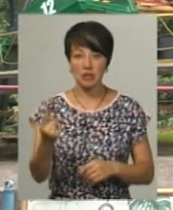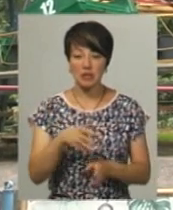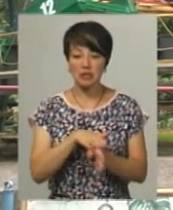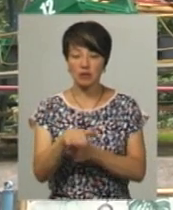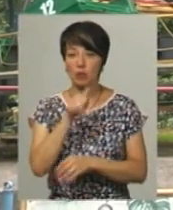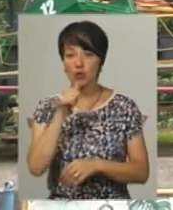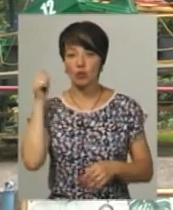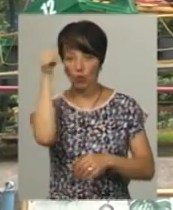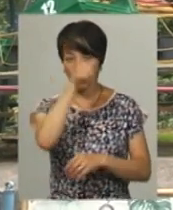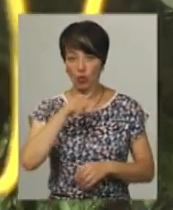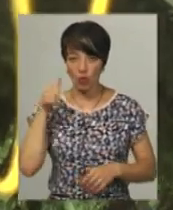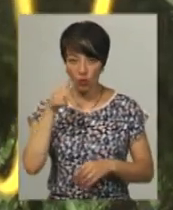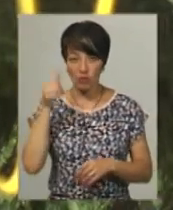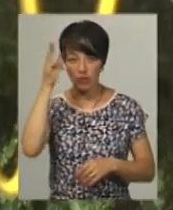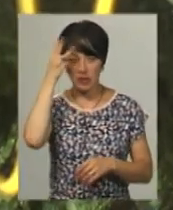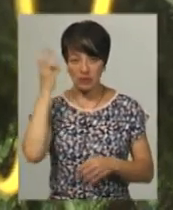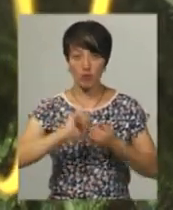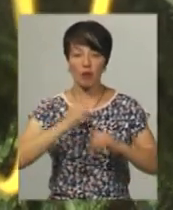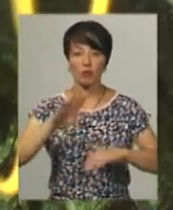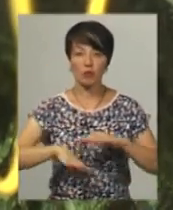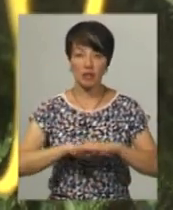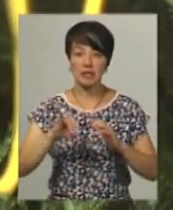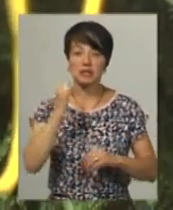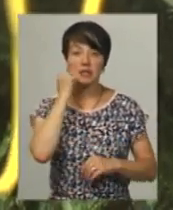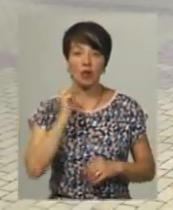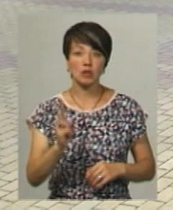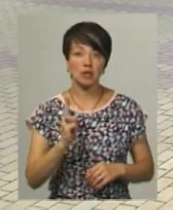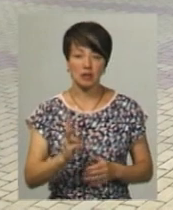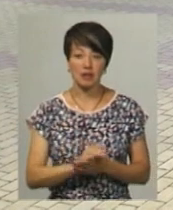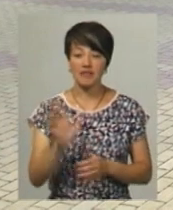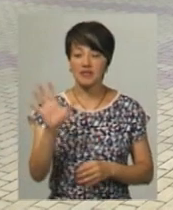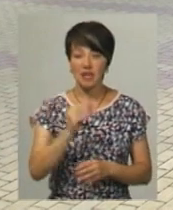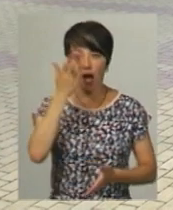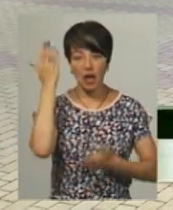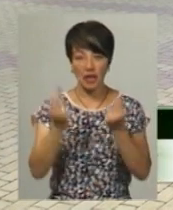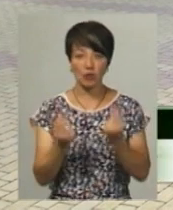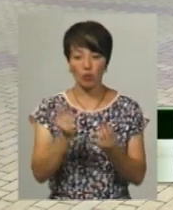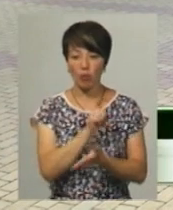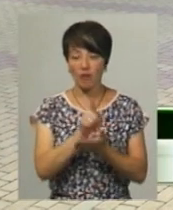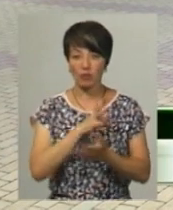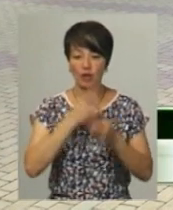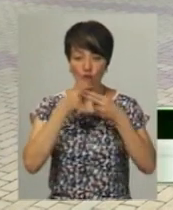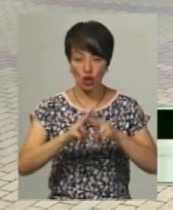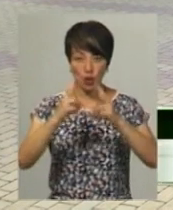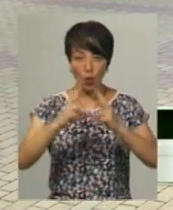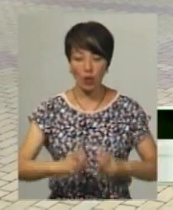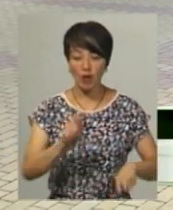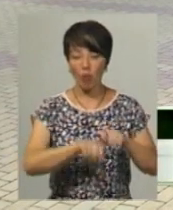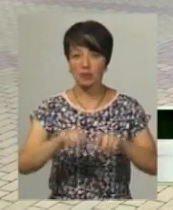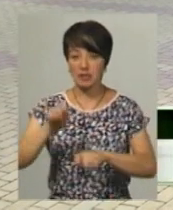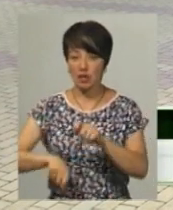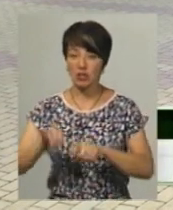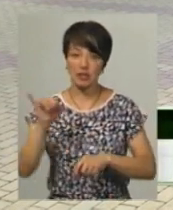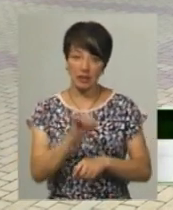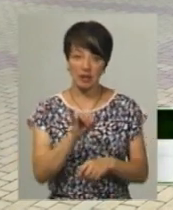здійснювали минулого року в обласному центрі в Кам'яці-Подільському та Старокостянтинові. Всі атракціони повинні пройти технічний огляд, експертне обстеження